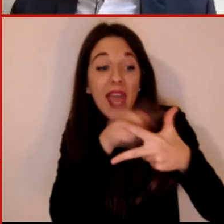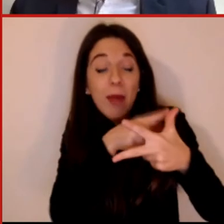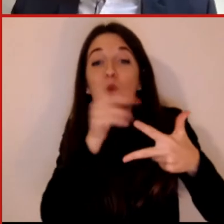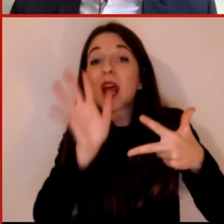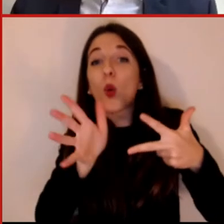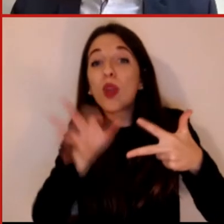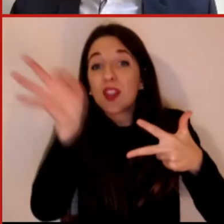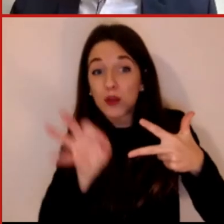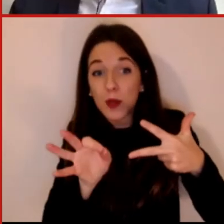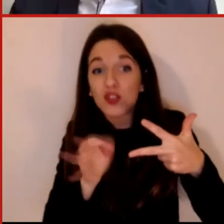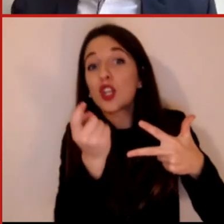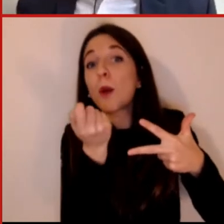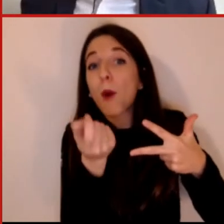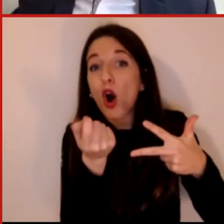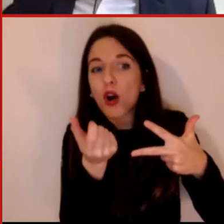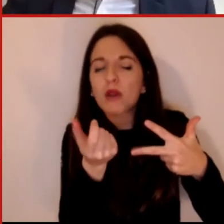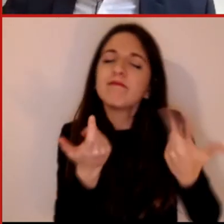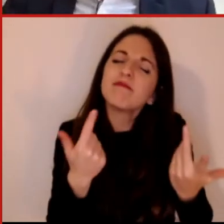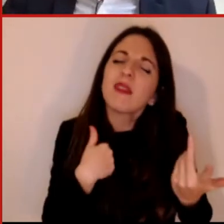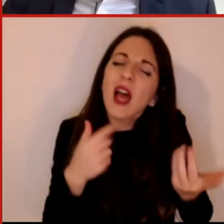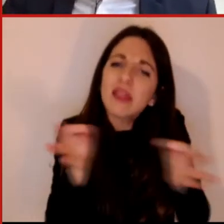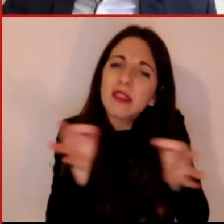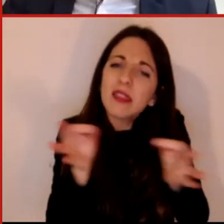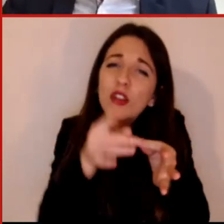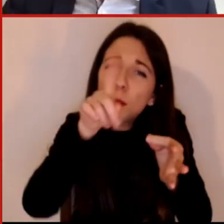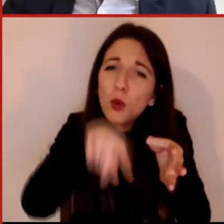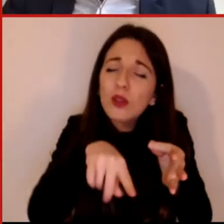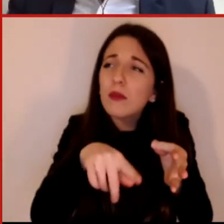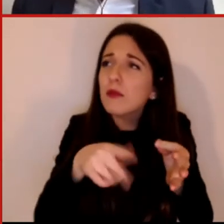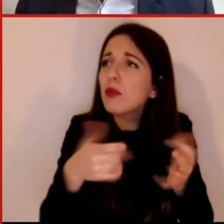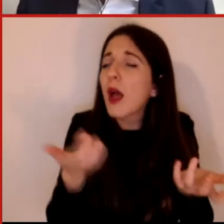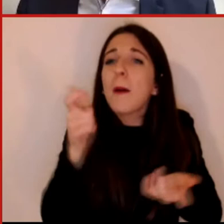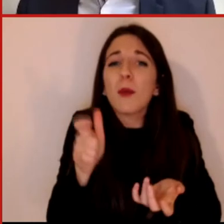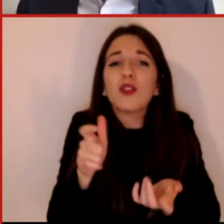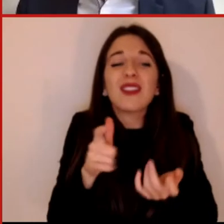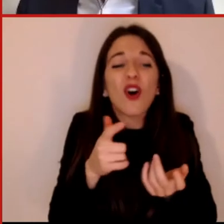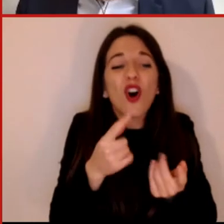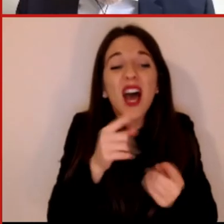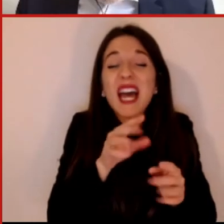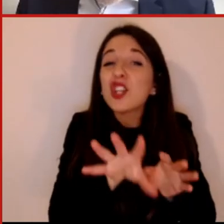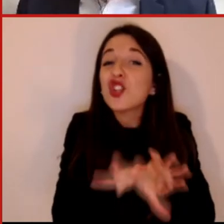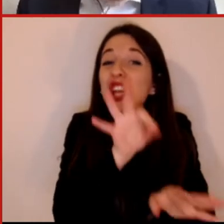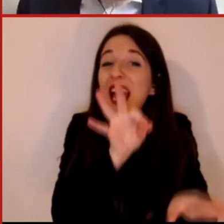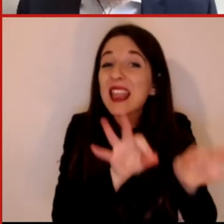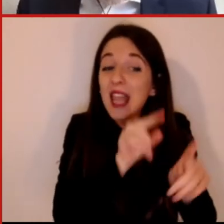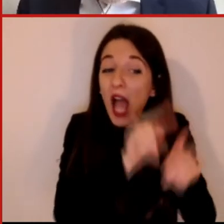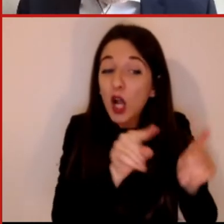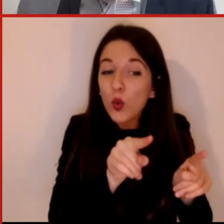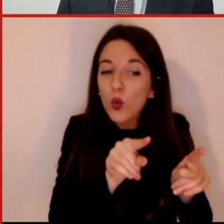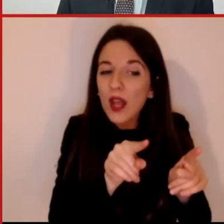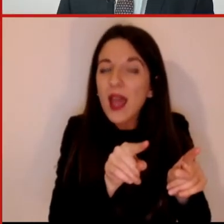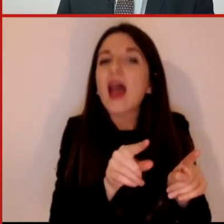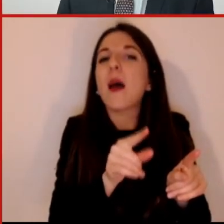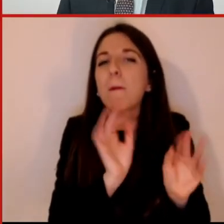poco, è vero in alcuni casi le scelte invece sono state molto di tipo politico ed emotivo, però ovviamente